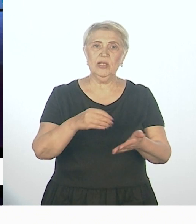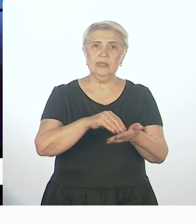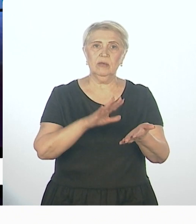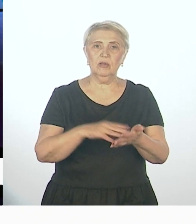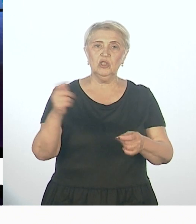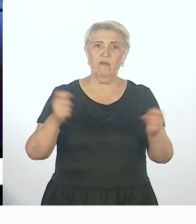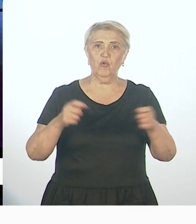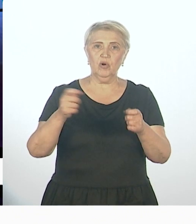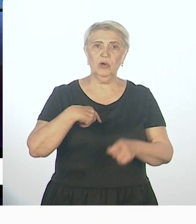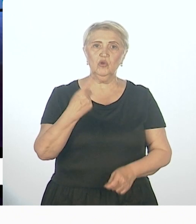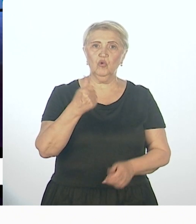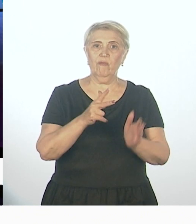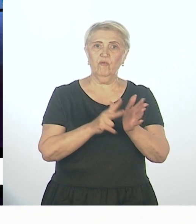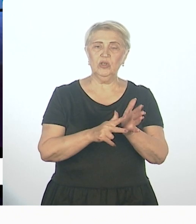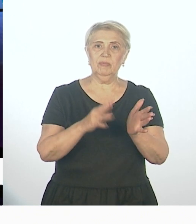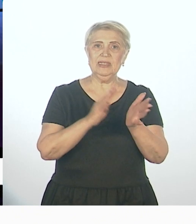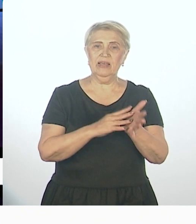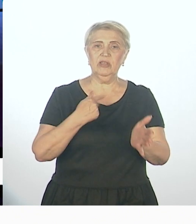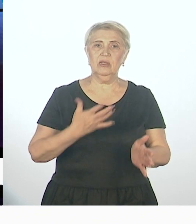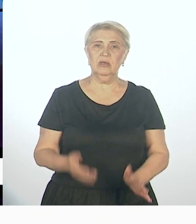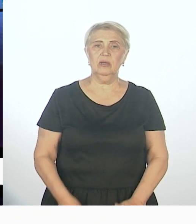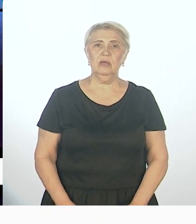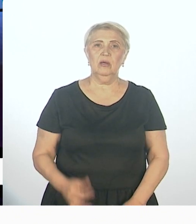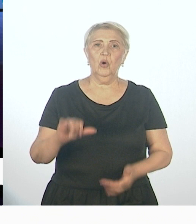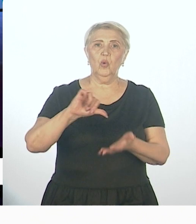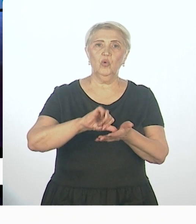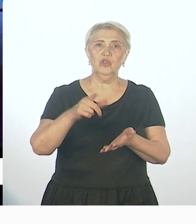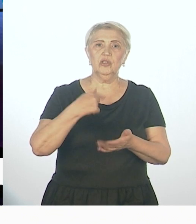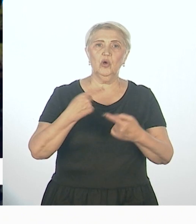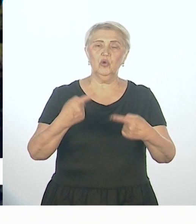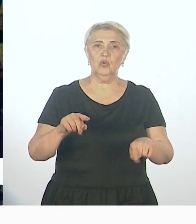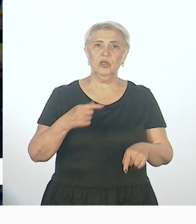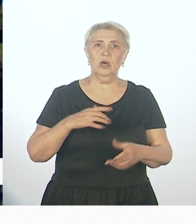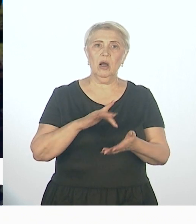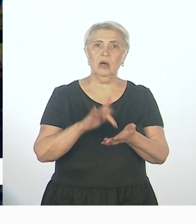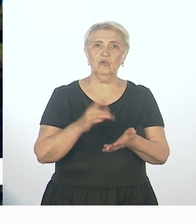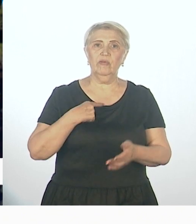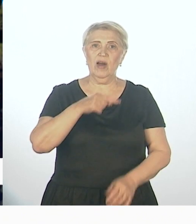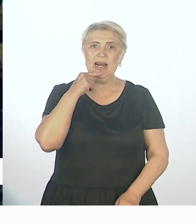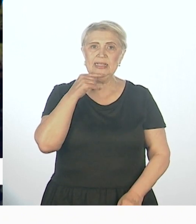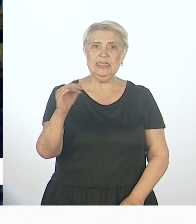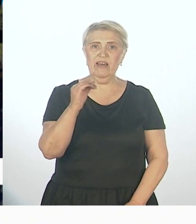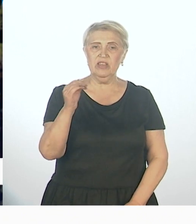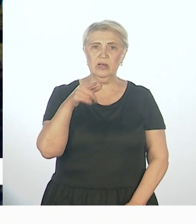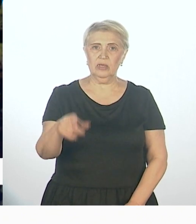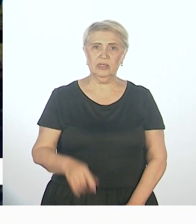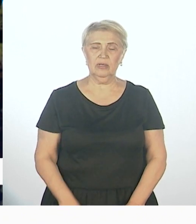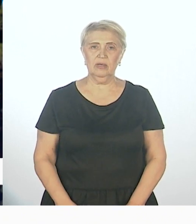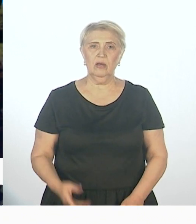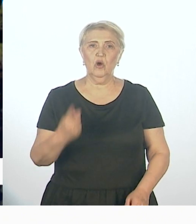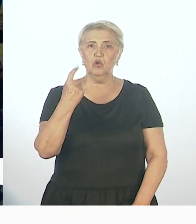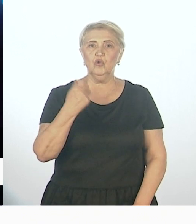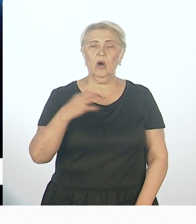форуме 189 участников с других городов Российской Федерации. 100